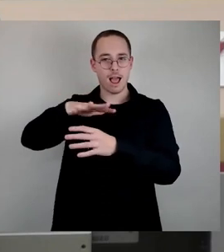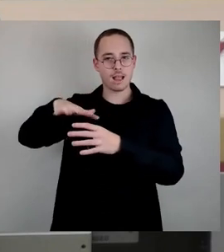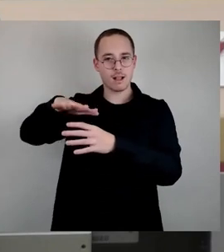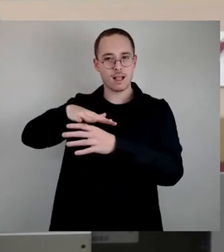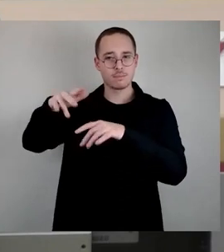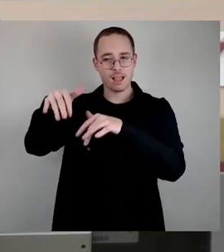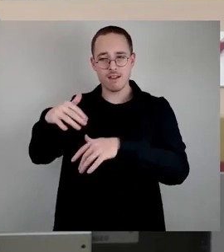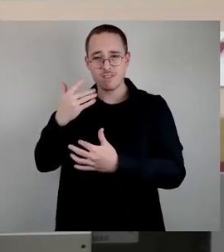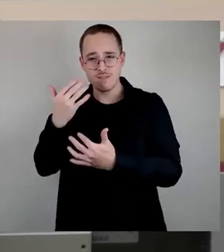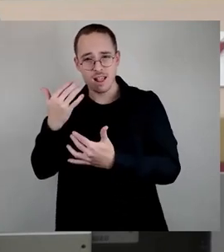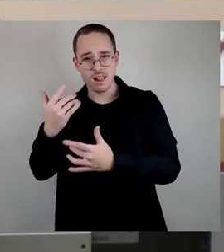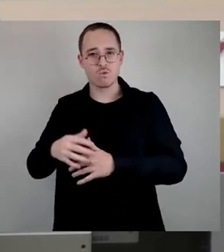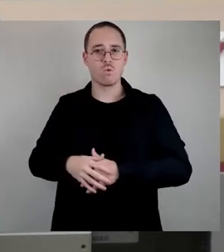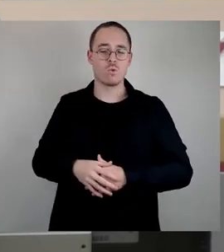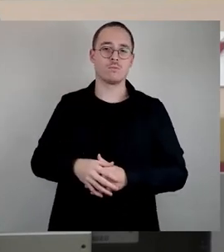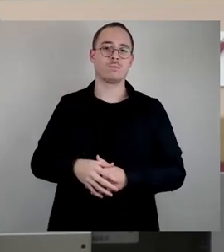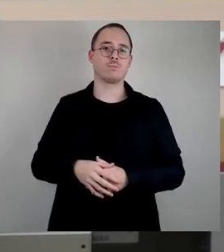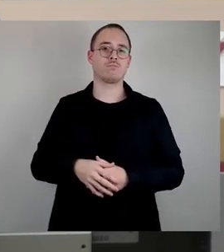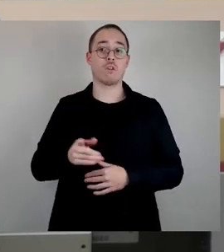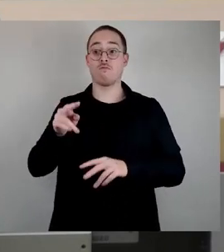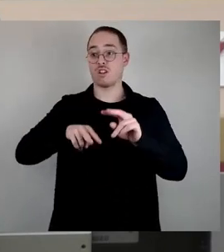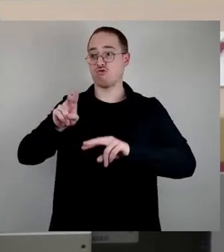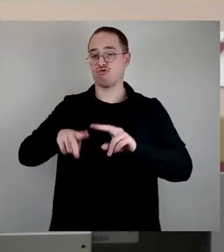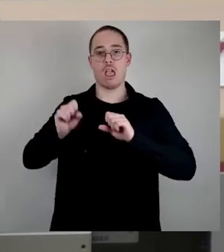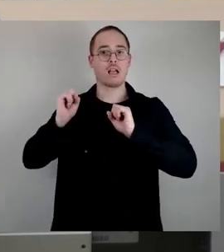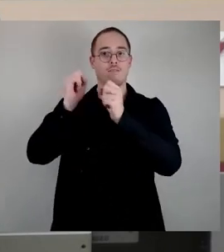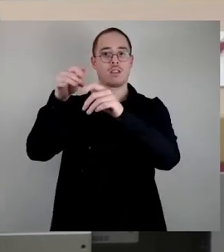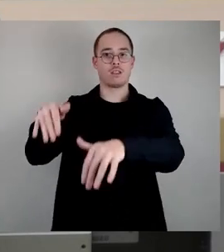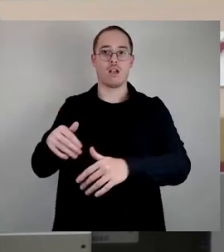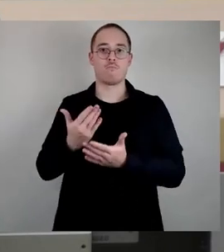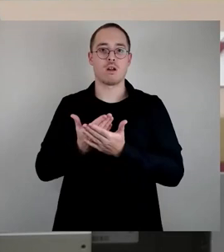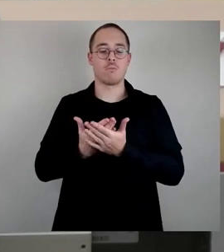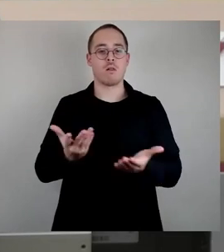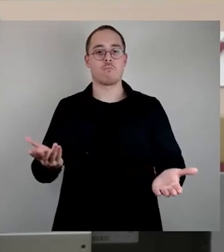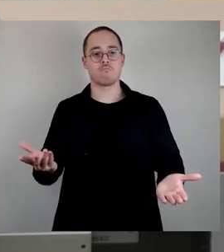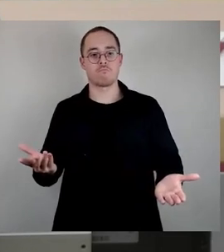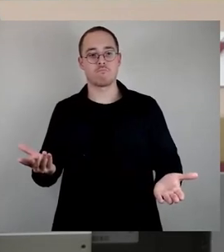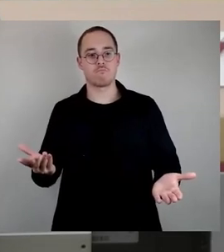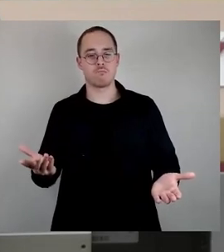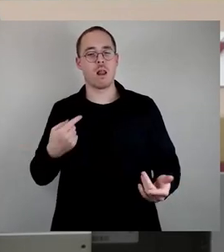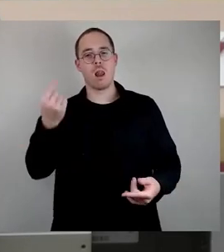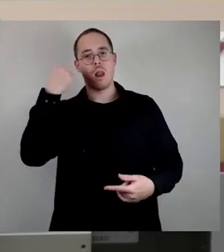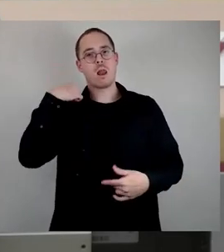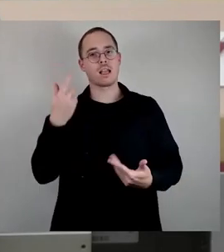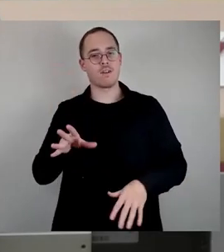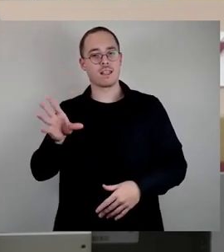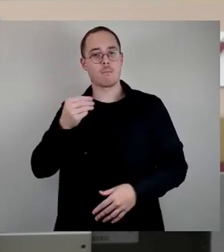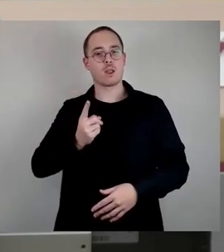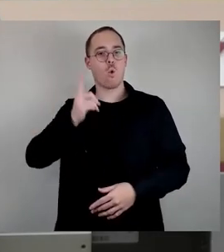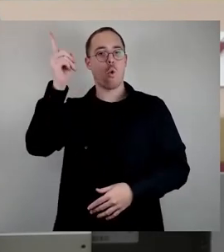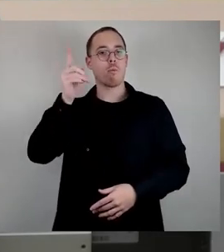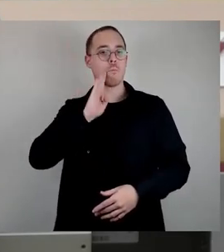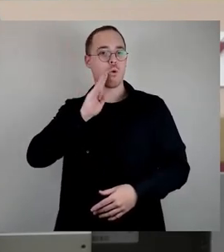gibt es verschiedene Aktivitäten, eine Aktivität unlängst wieder gemeinsam mit dem Oberbürgermeister, dass wir dort